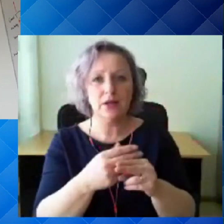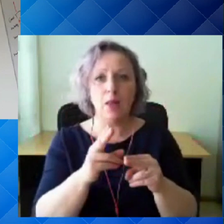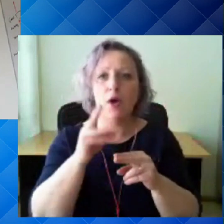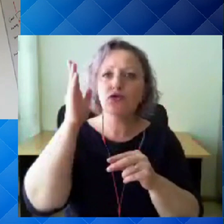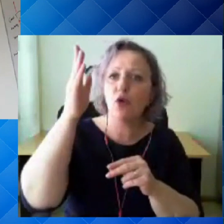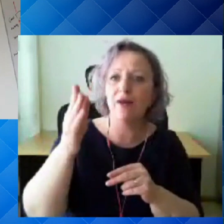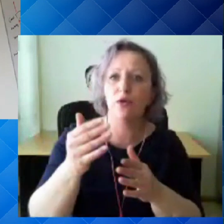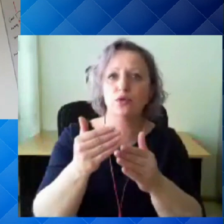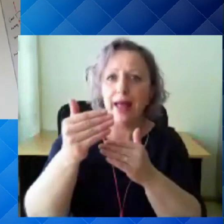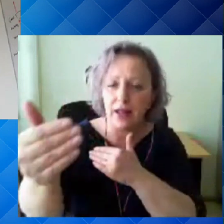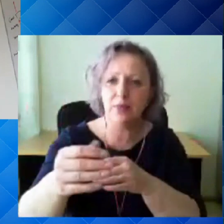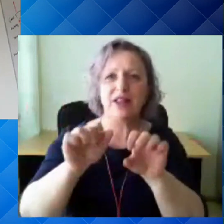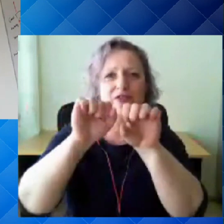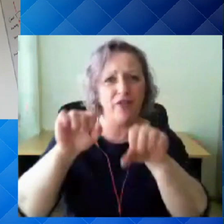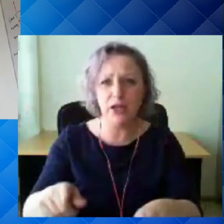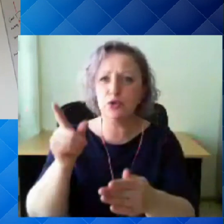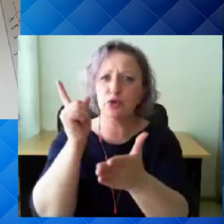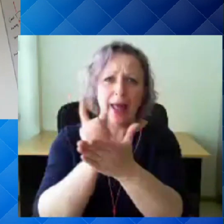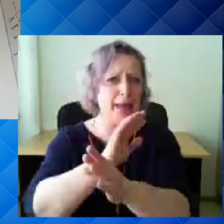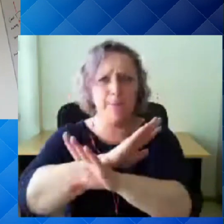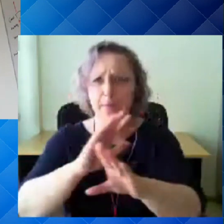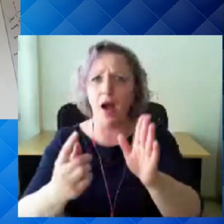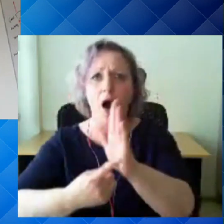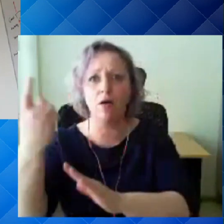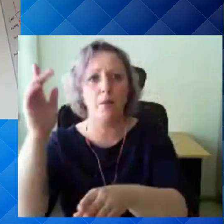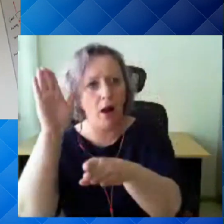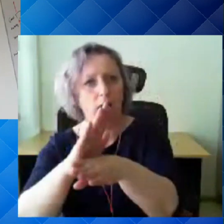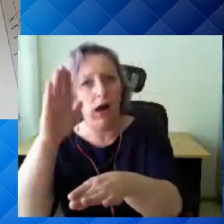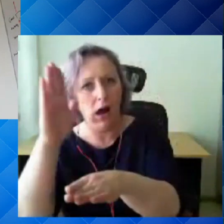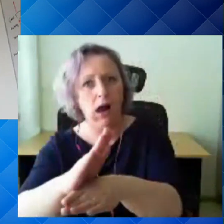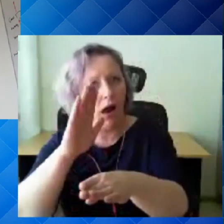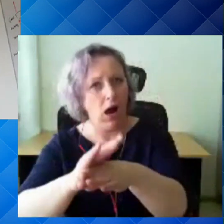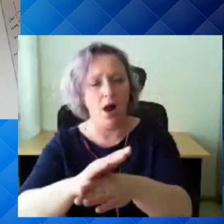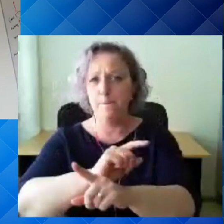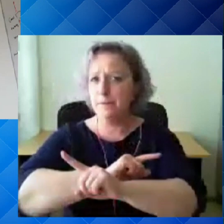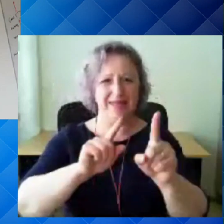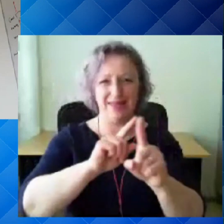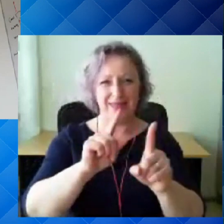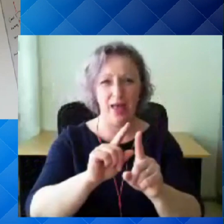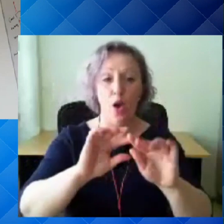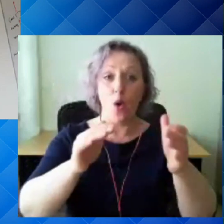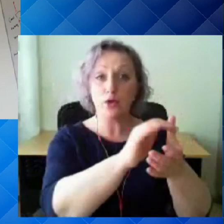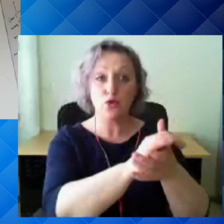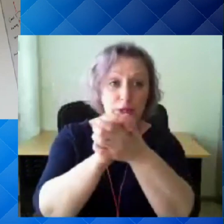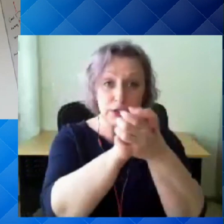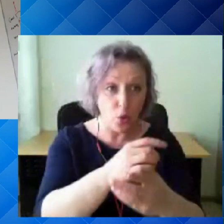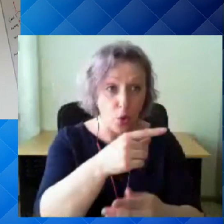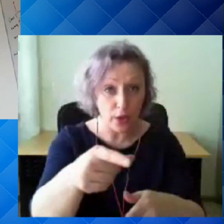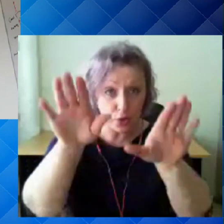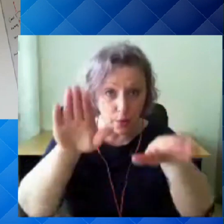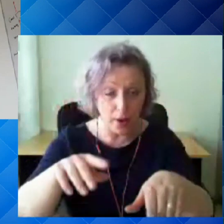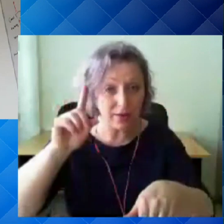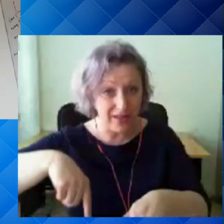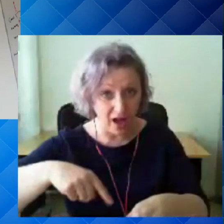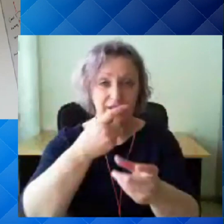valitsus seda nii öelda ülemalt alla hakkama ütlema, vaid ühiskonnas oleks see teadlikus lihtsalt endest riskitasemetest.